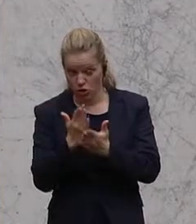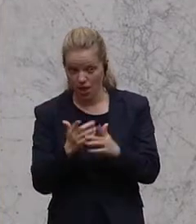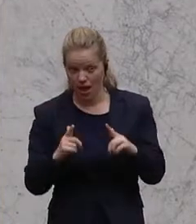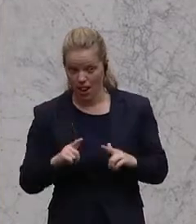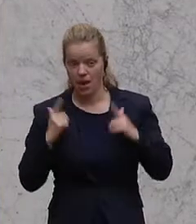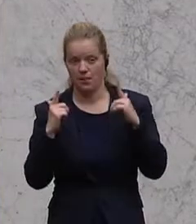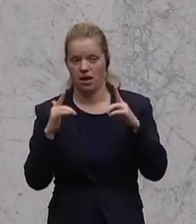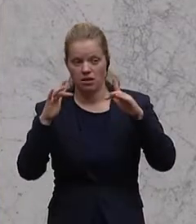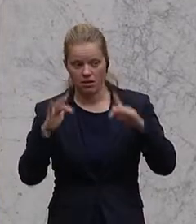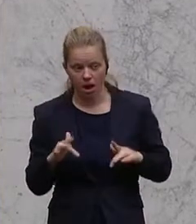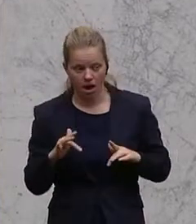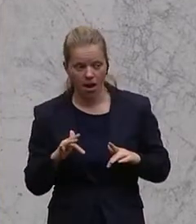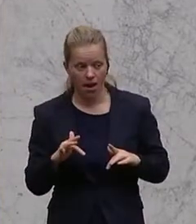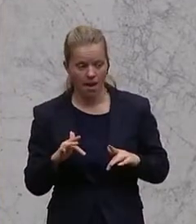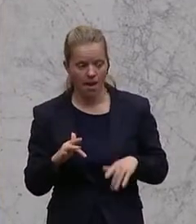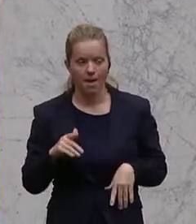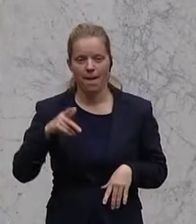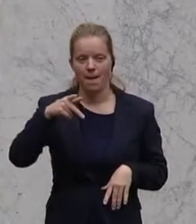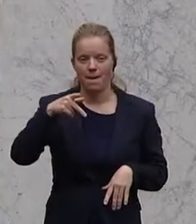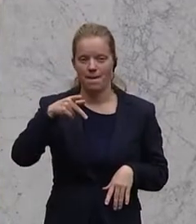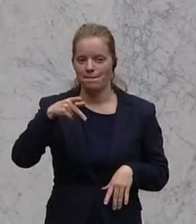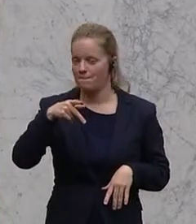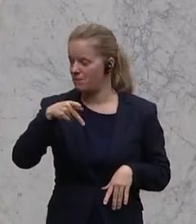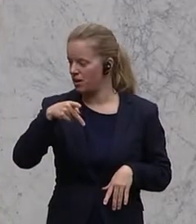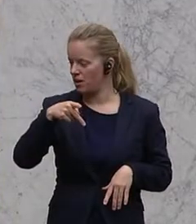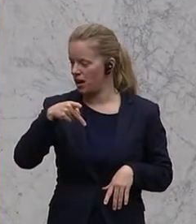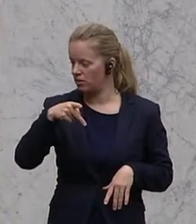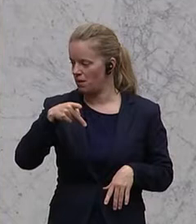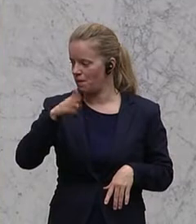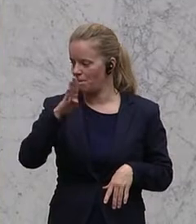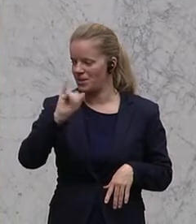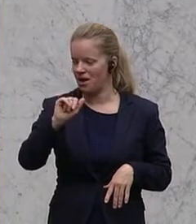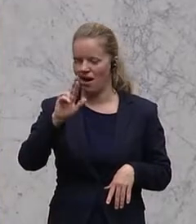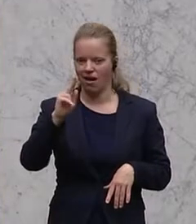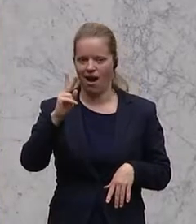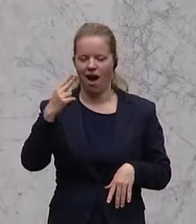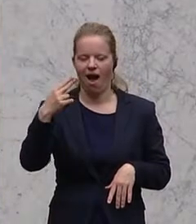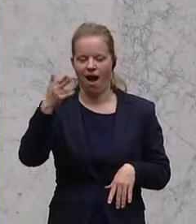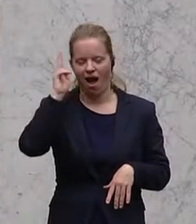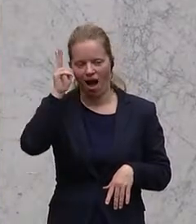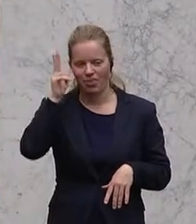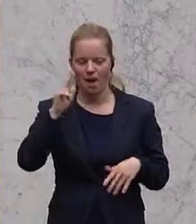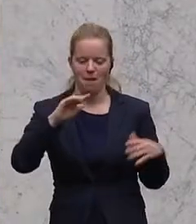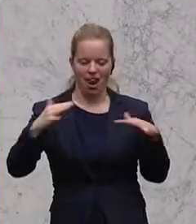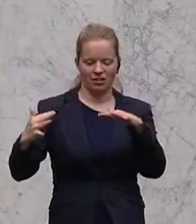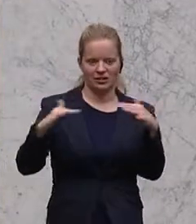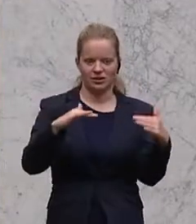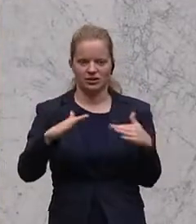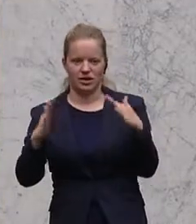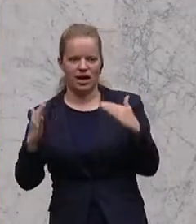-Balz beobachtet. Eine Birkahn-Balz, wo auch jeder Birkahn sich positioniert,